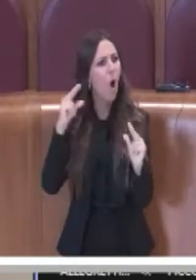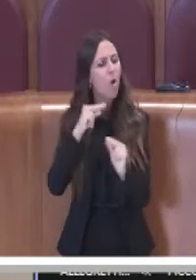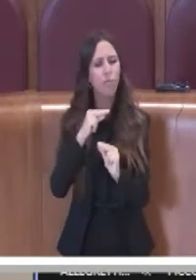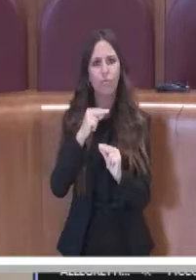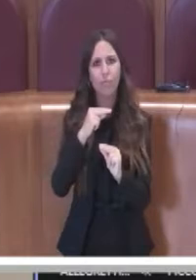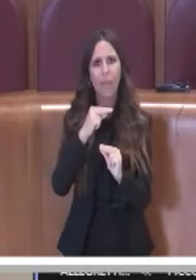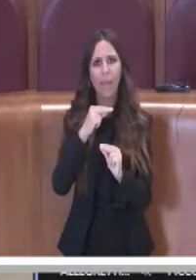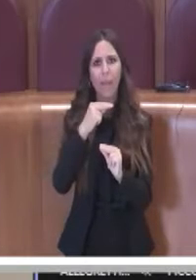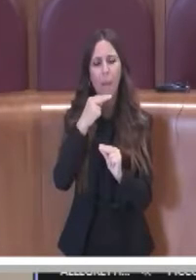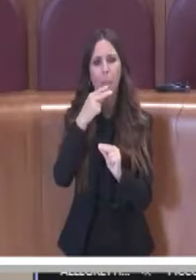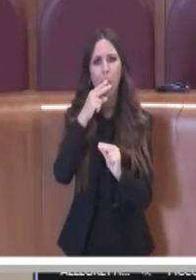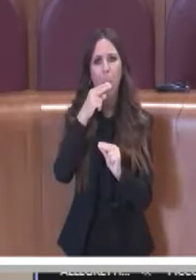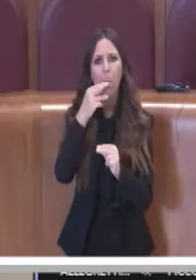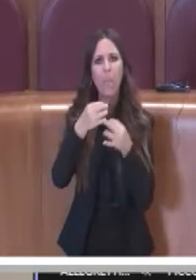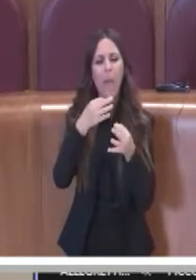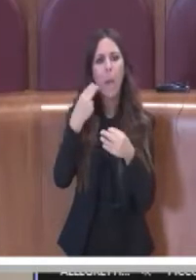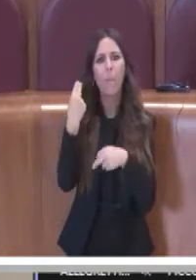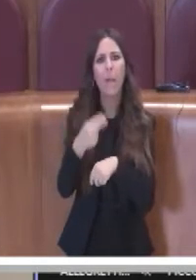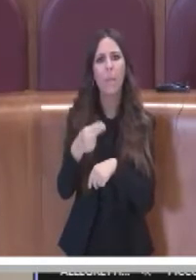riesco a parlare.